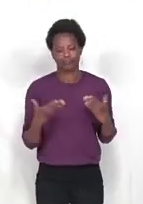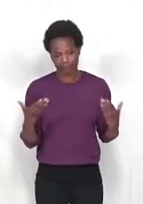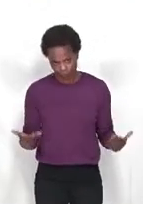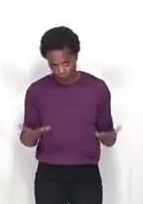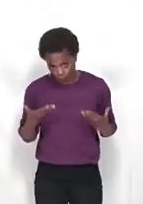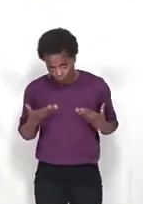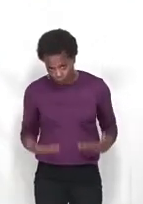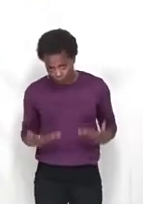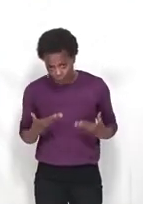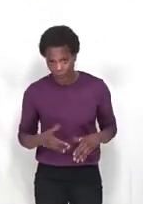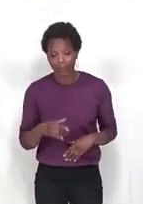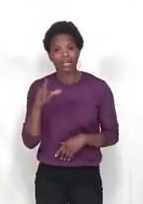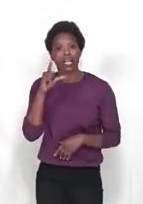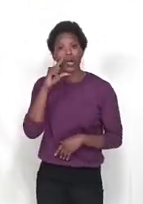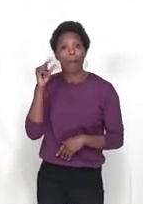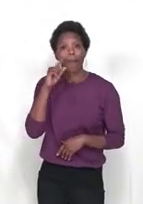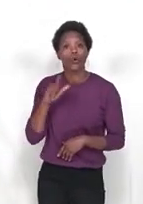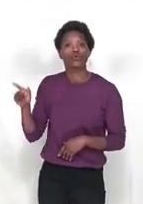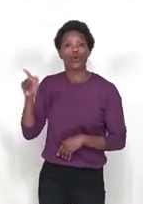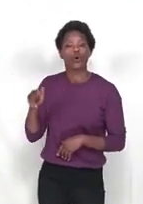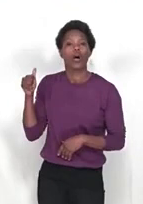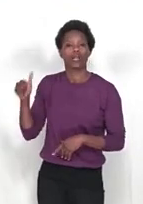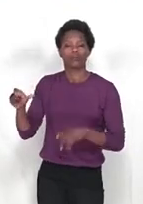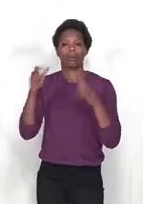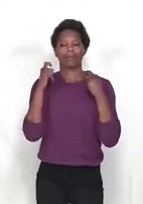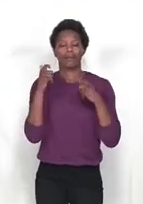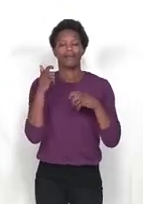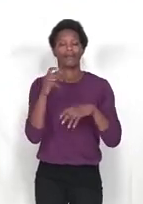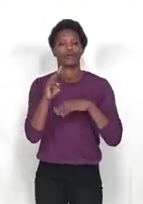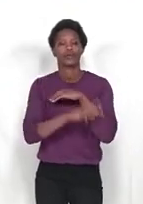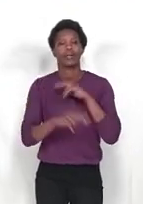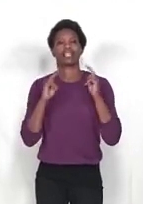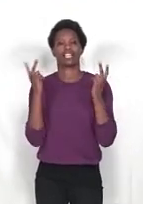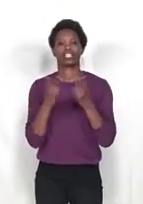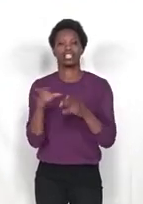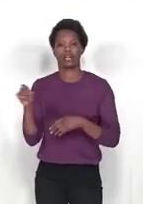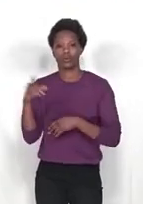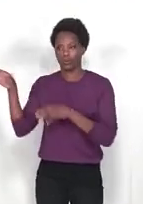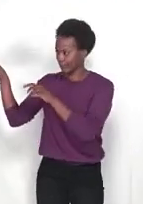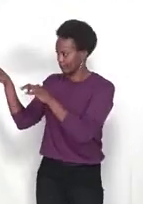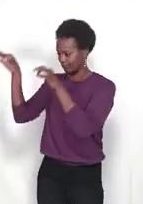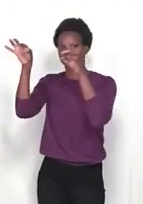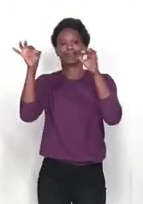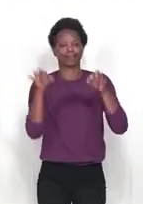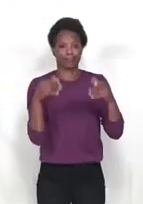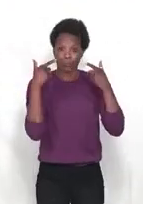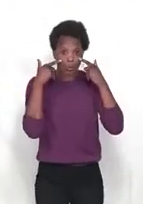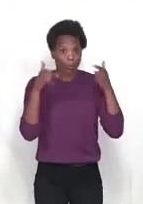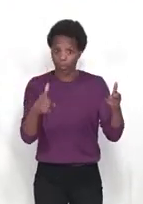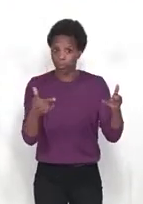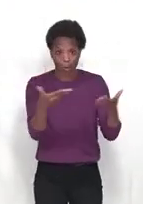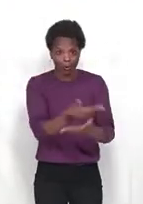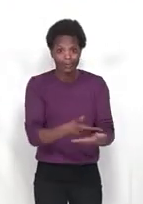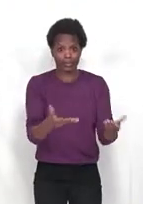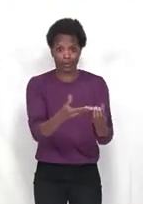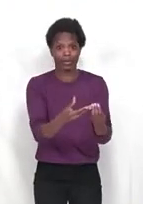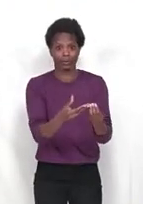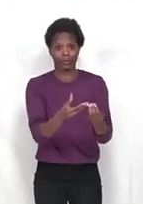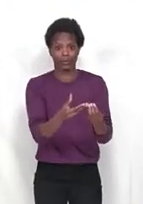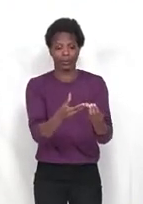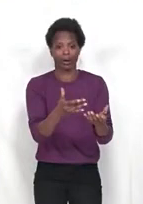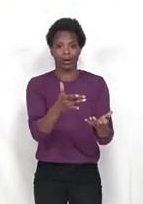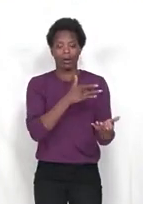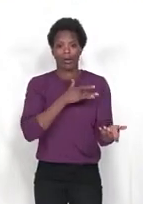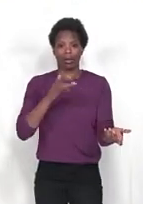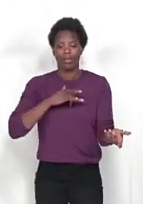les propos d'Antonio Guterres, secrétaire général de l'ONU, une catastrophe humanitaire est en marche à Gaza. Le